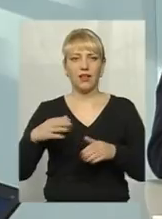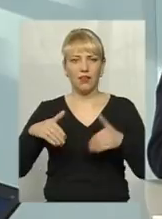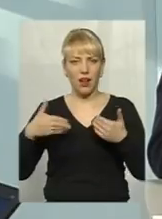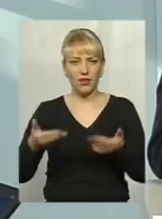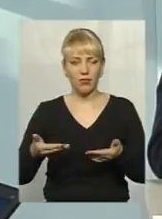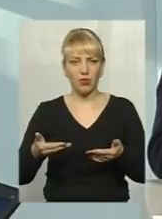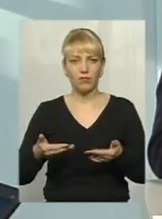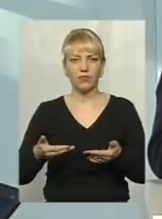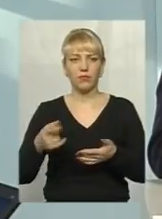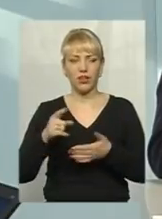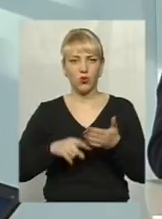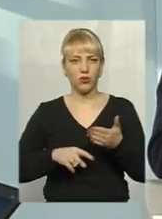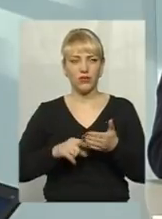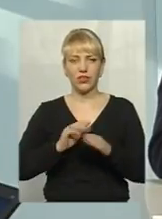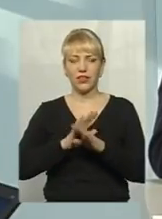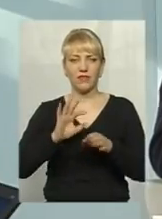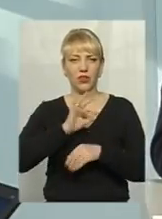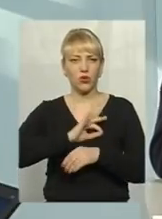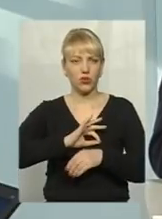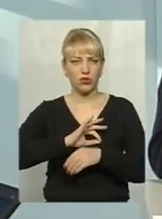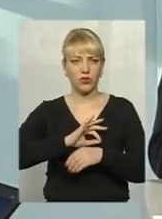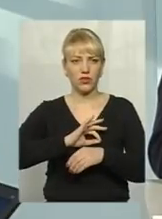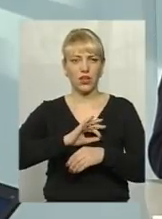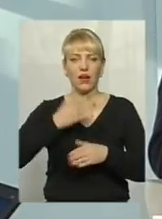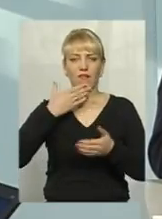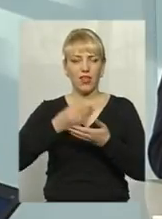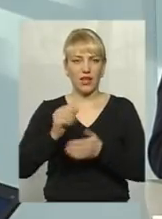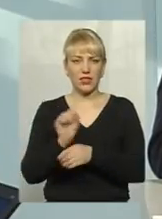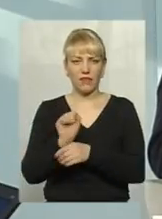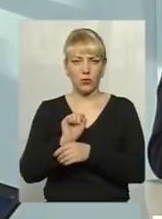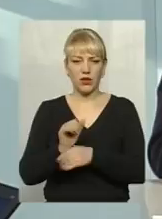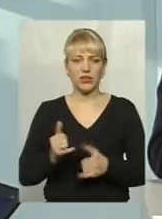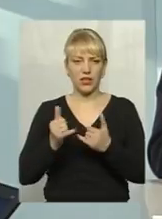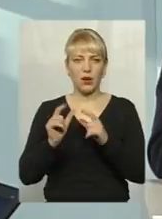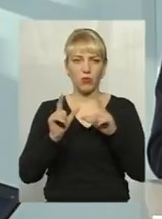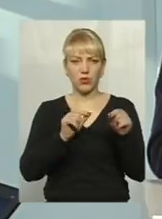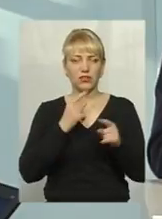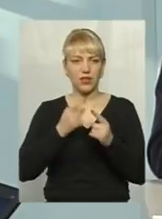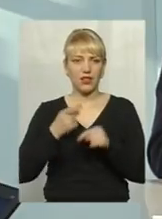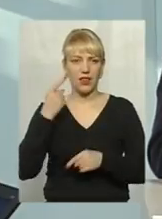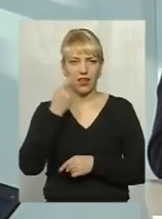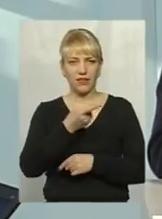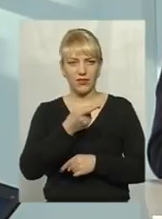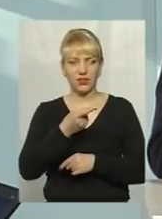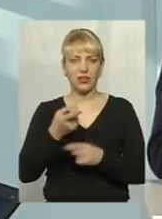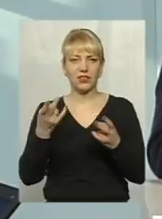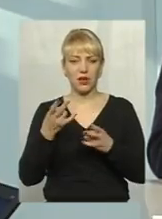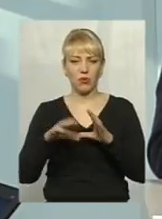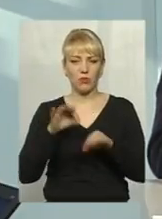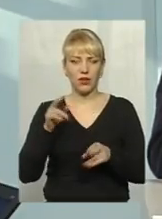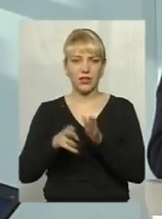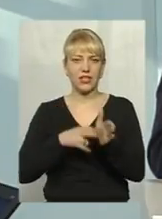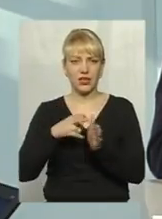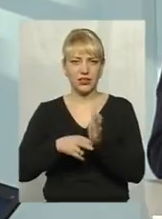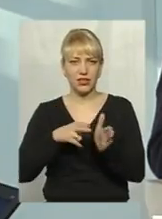Радимо переконливо також не використовувати власний автотранспорт для поїздок на далекій відстані. Краще обрати залізницю